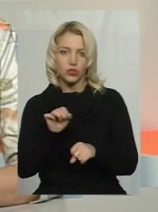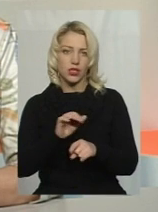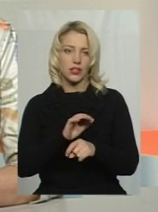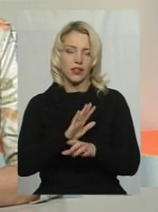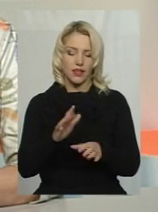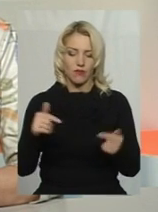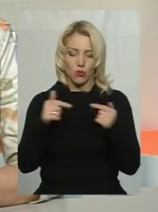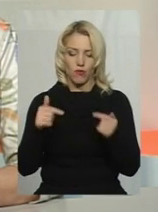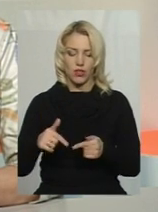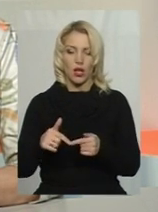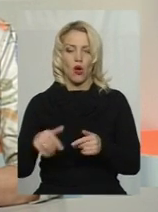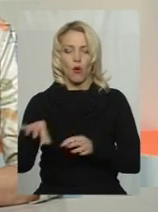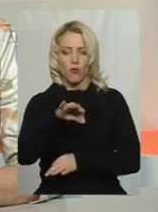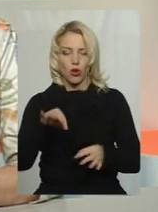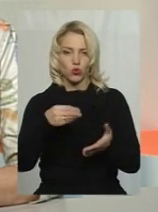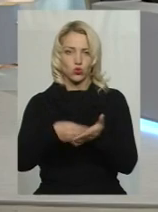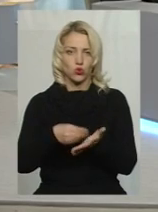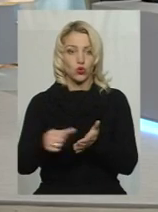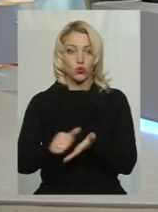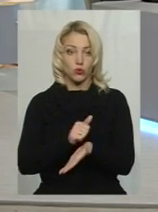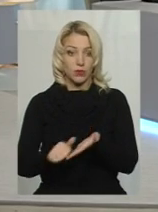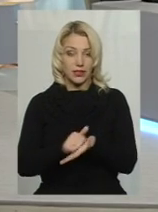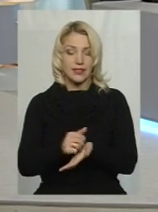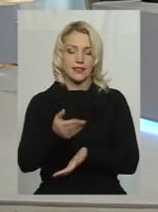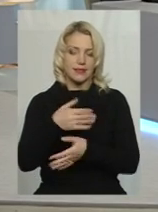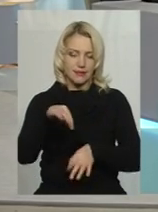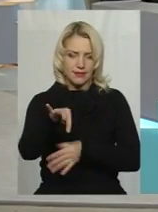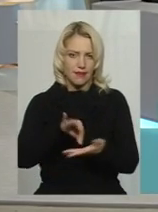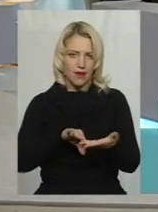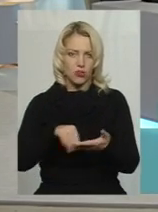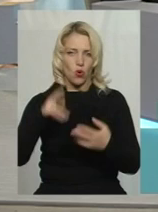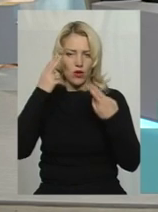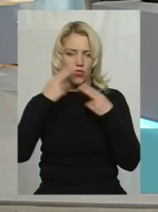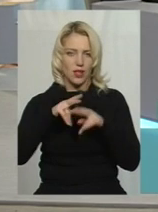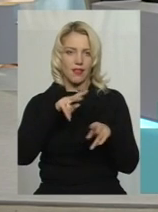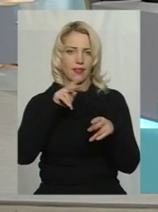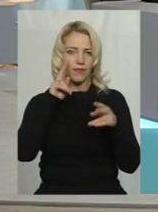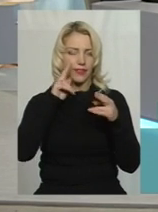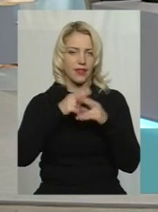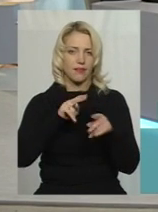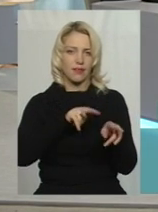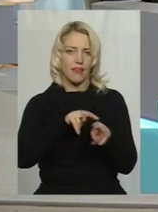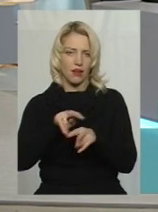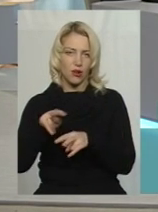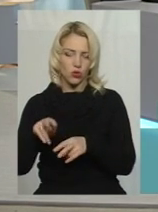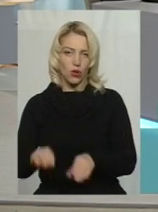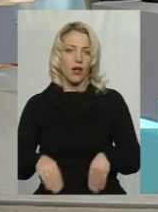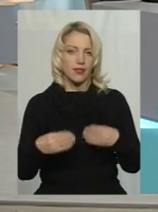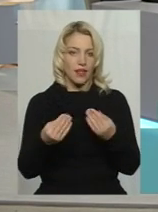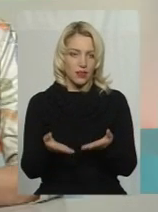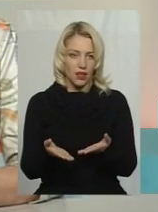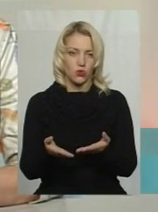-кошторисної документації. Зразу ми, інженери по технагляду, надають